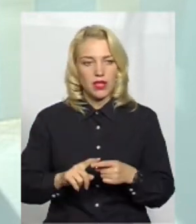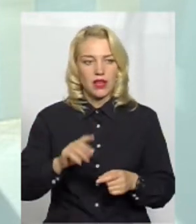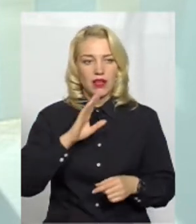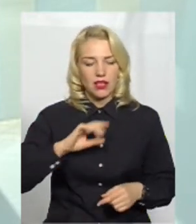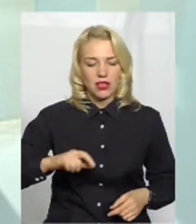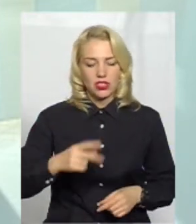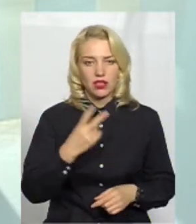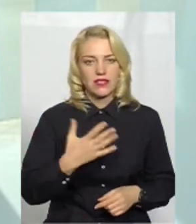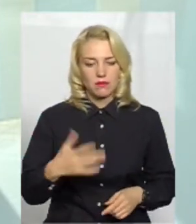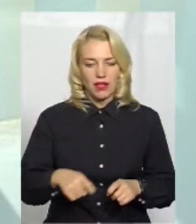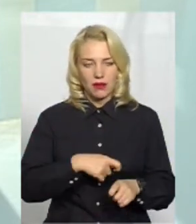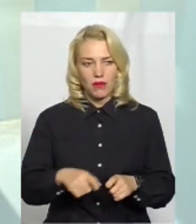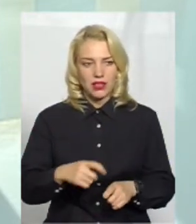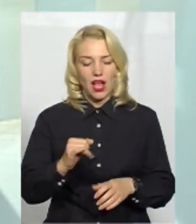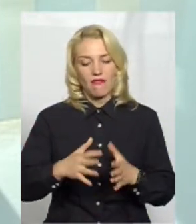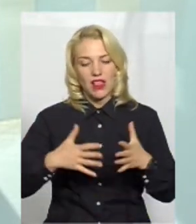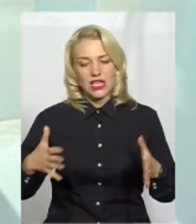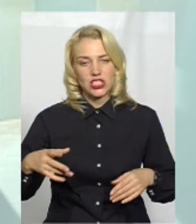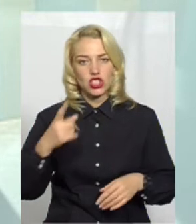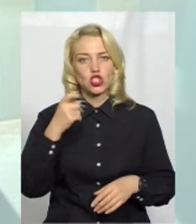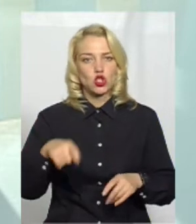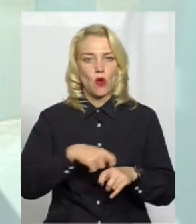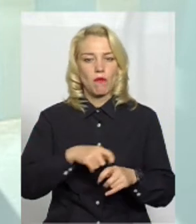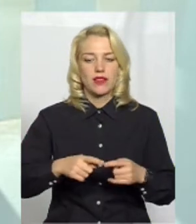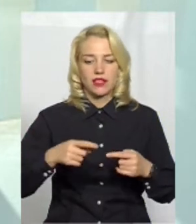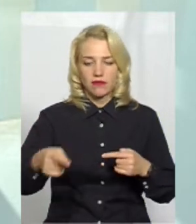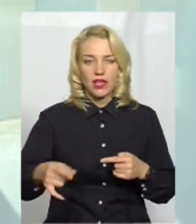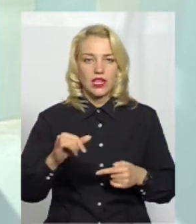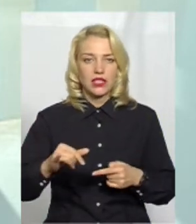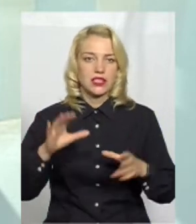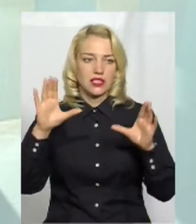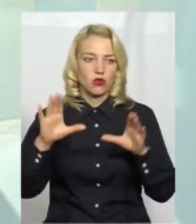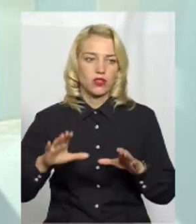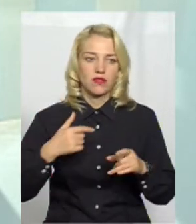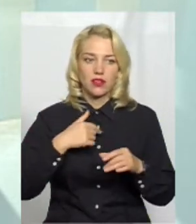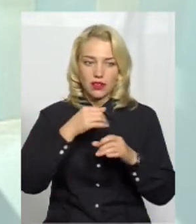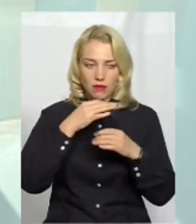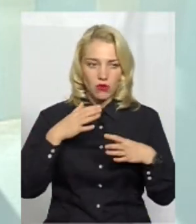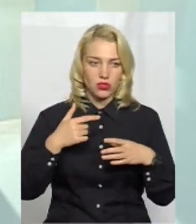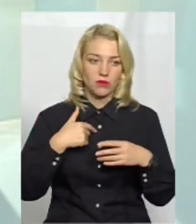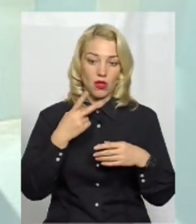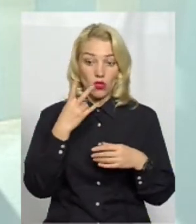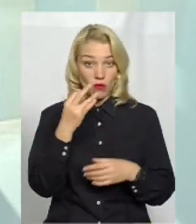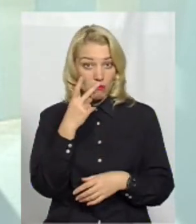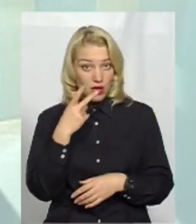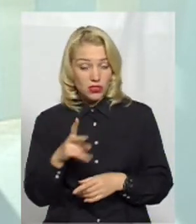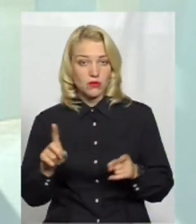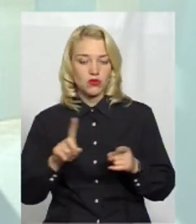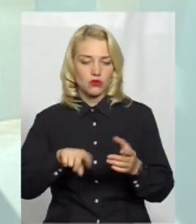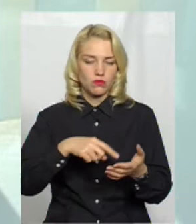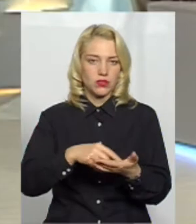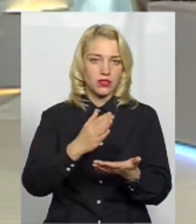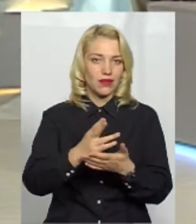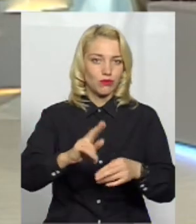метрів прибережної смуги, велика річка – 100 метрів. І по законодавству в них ніяк не можна заходити. Але ми бачимо, що в місті йде